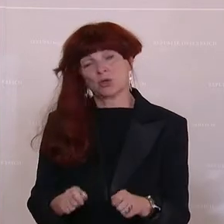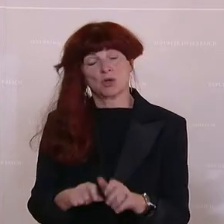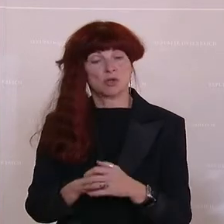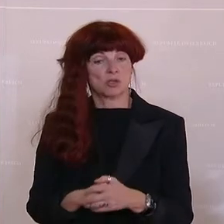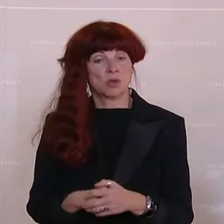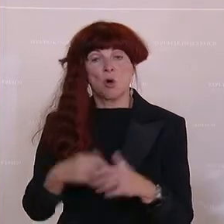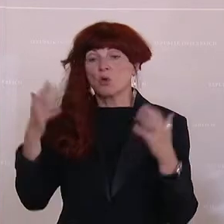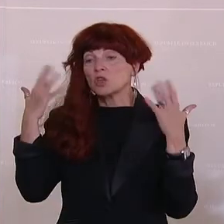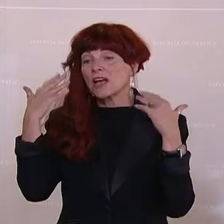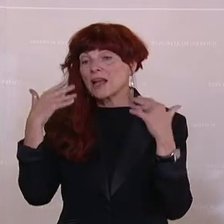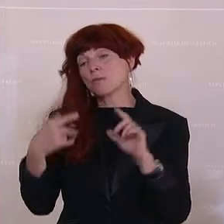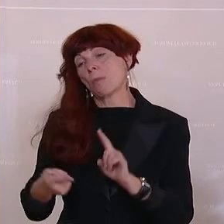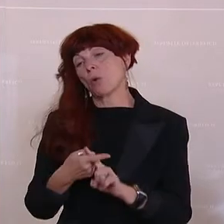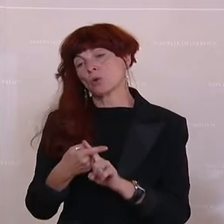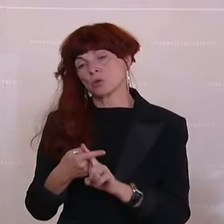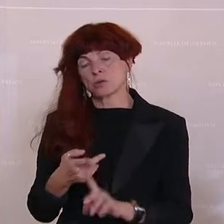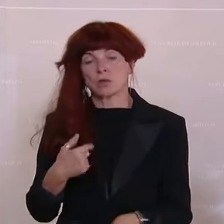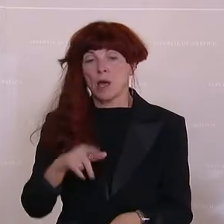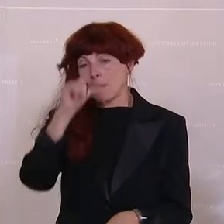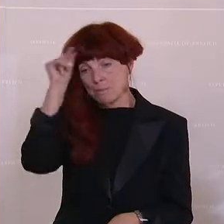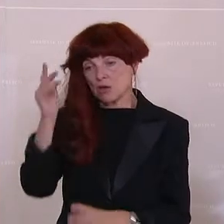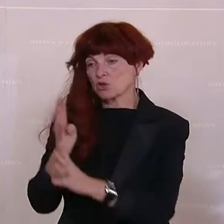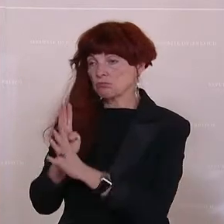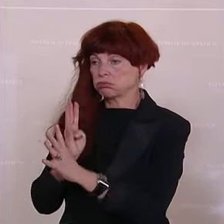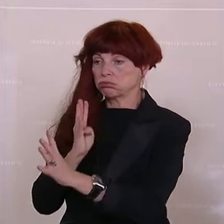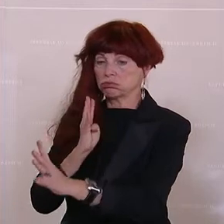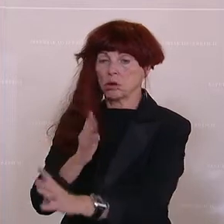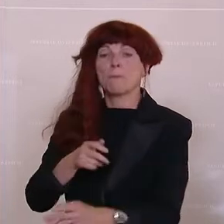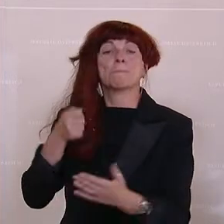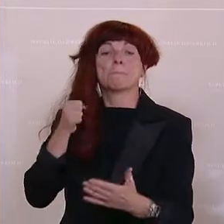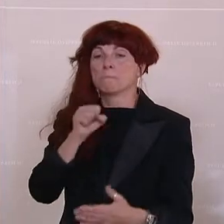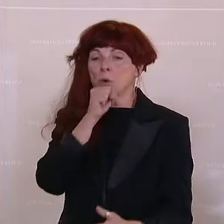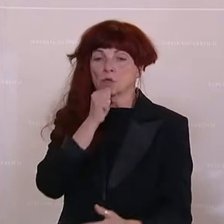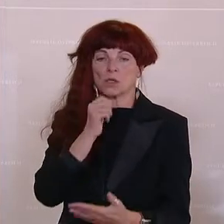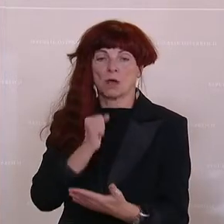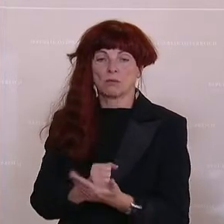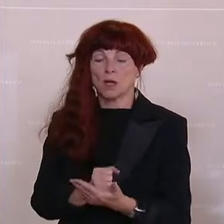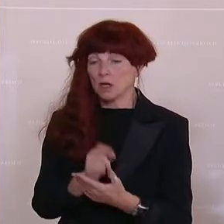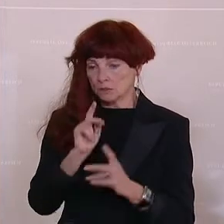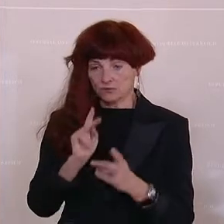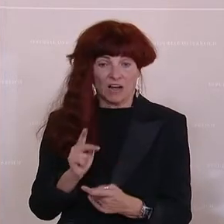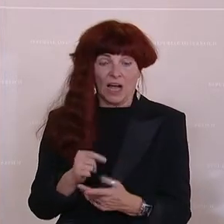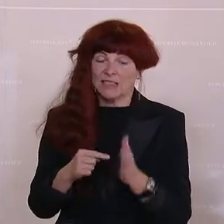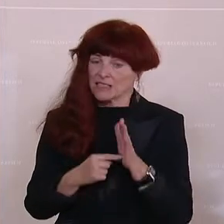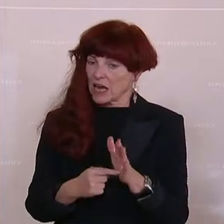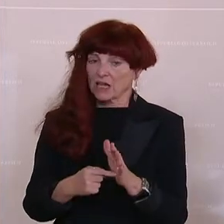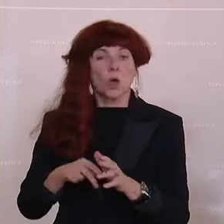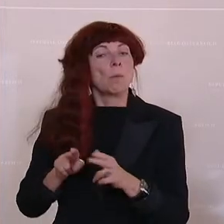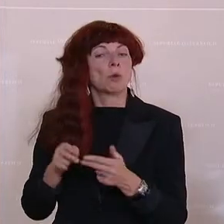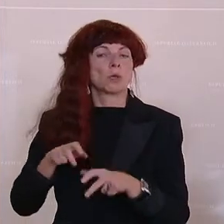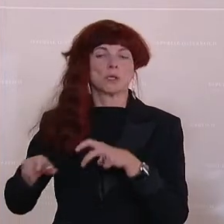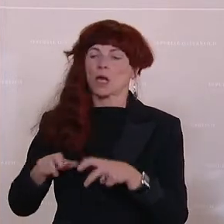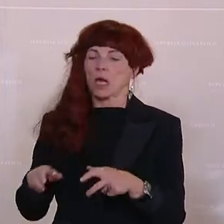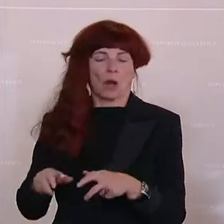Klimabonus, ja, da stehen Menschen schlangen vor den Brustämtern. In Wirklichkeit ein Armutszeugnis dieser Bundesregierung, meine sehr